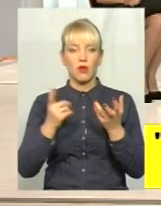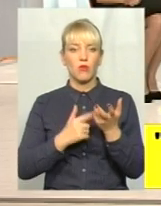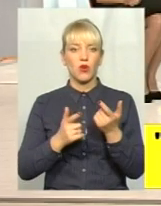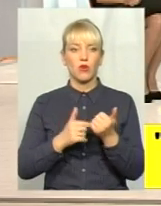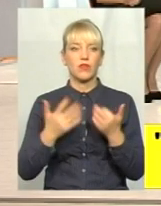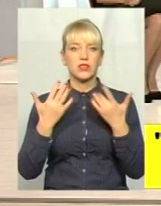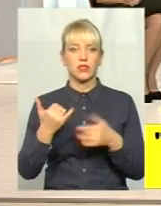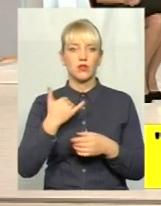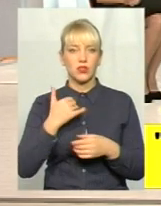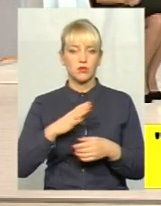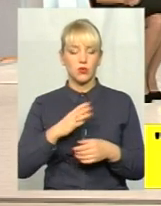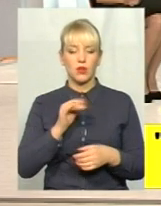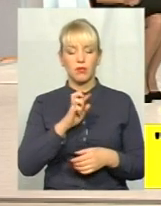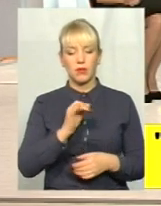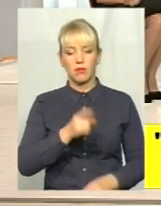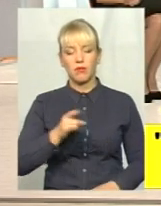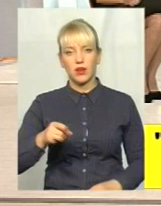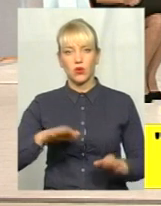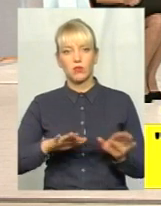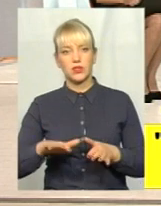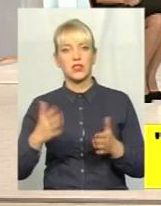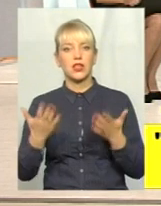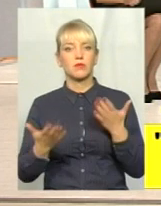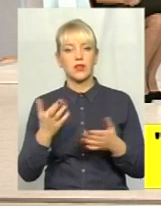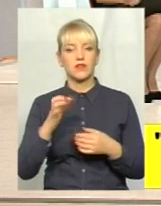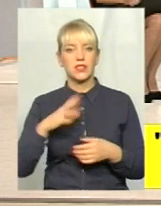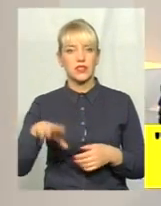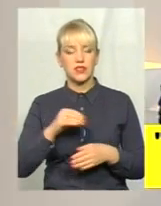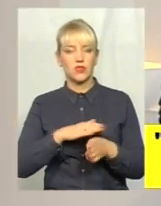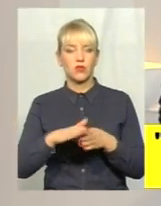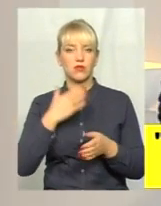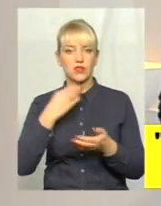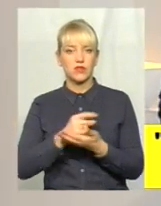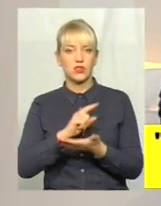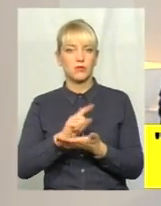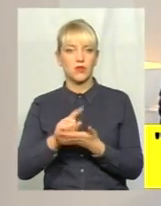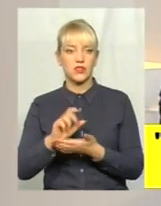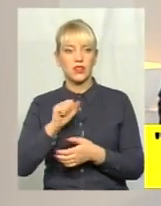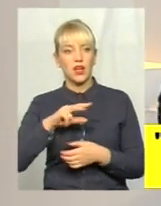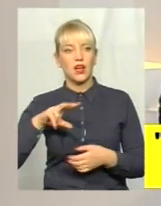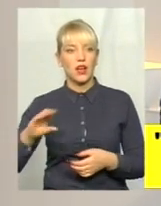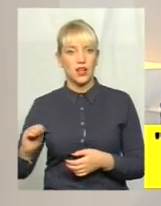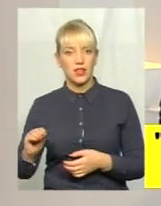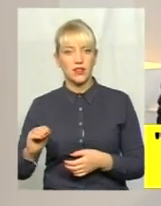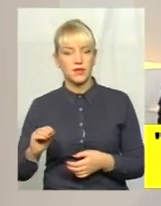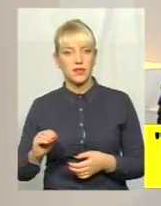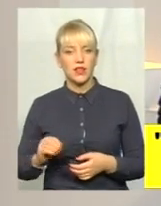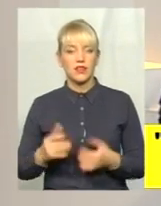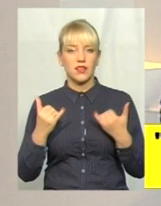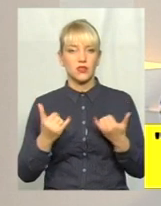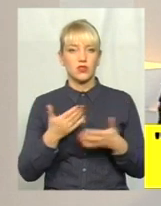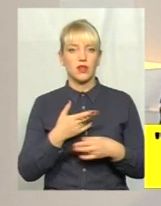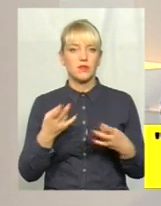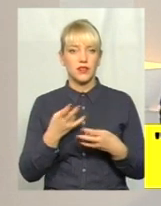б в нас було паркоміст, якби всі забудовники виконували насправді свої зобов'язання. Але сьогодні нам чітко треба